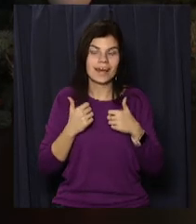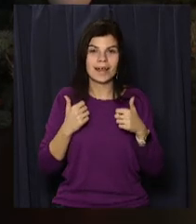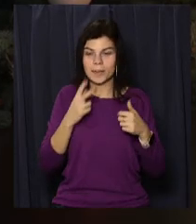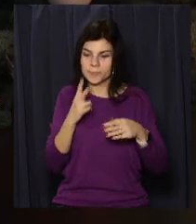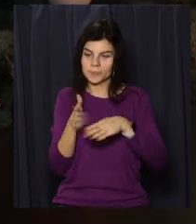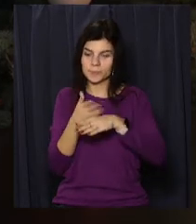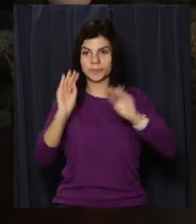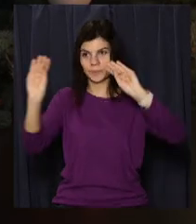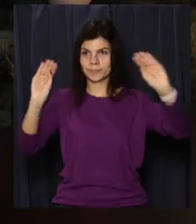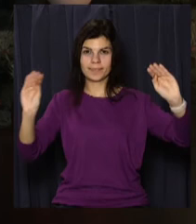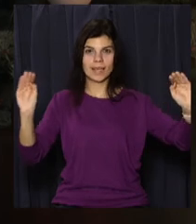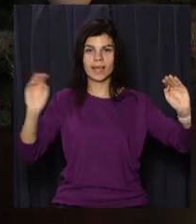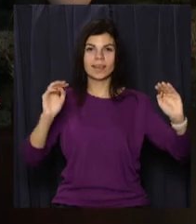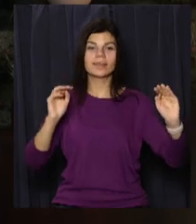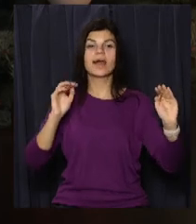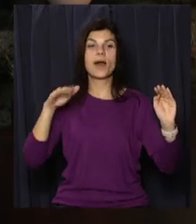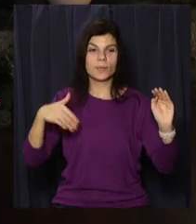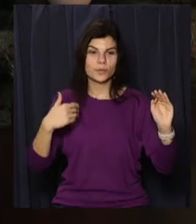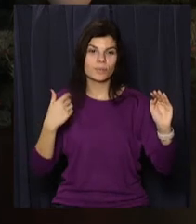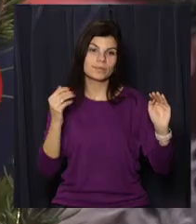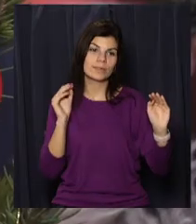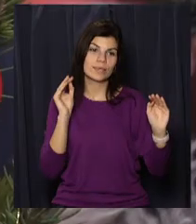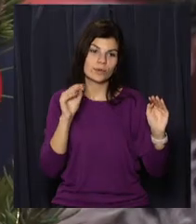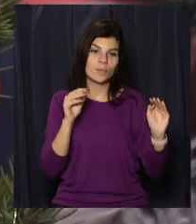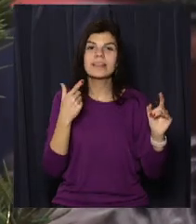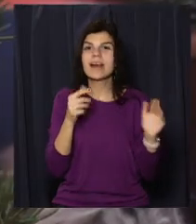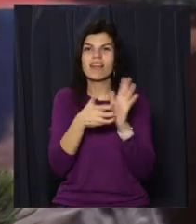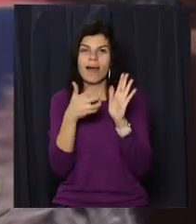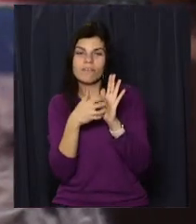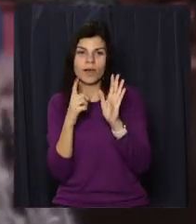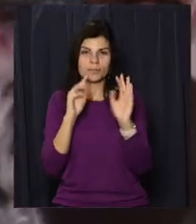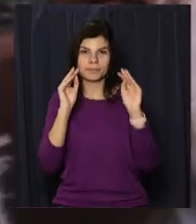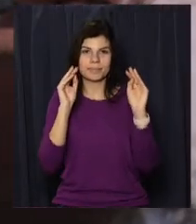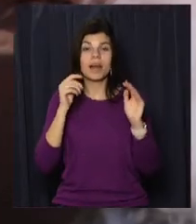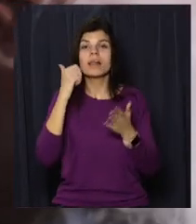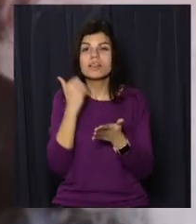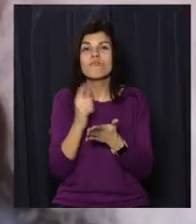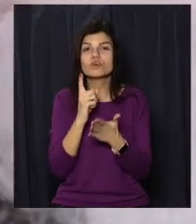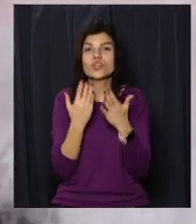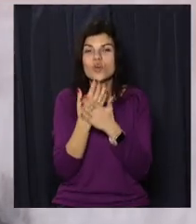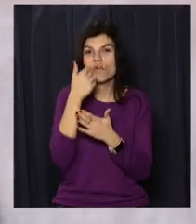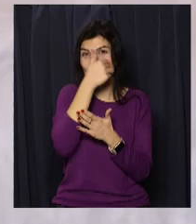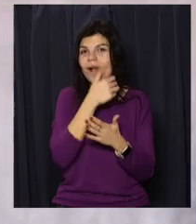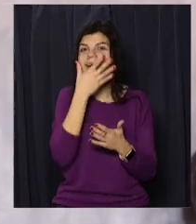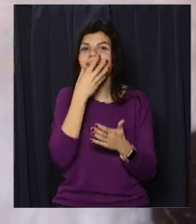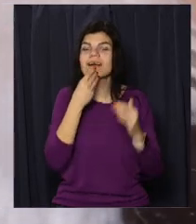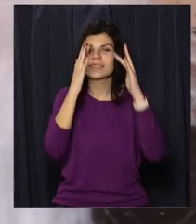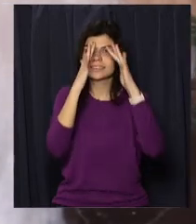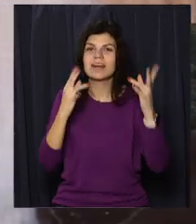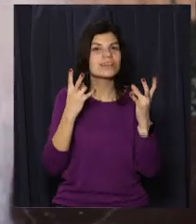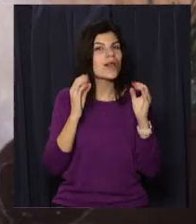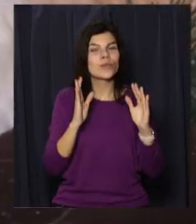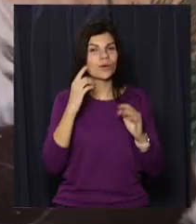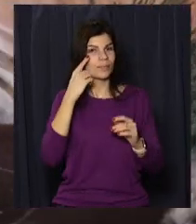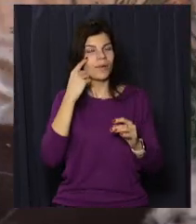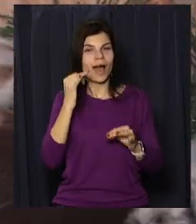а потім вже акцентами додати, де не вистачає. Та головне, щоб новорічна красуня не лише радувала око, а й гріла